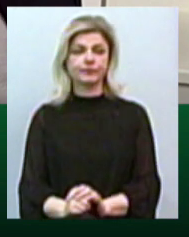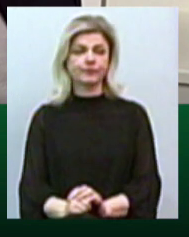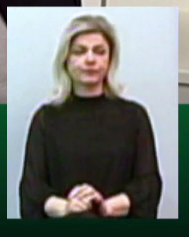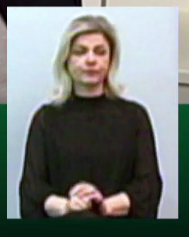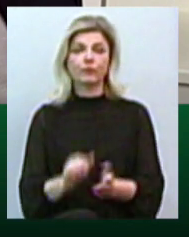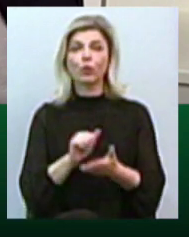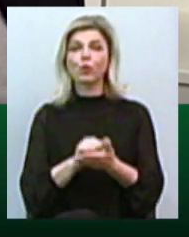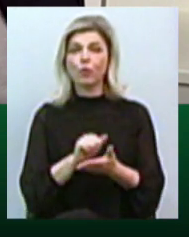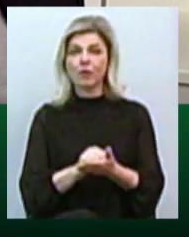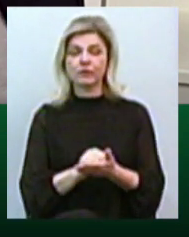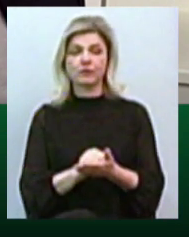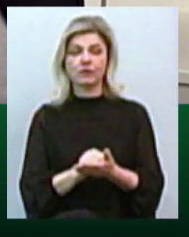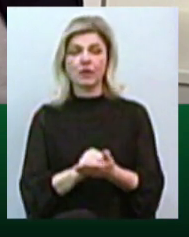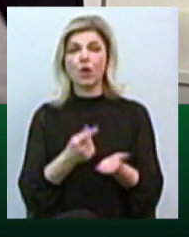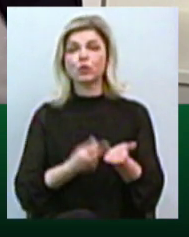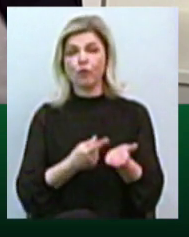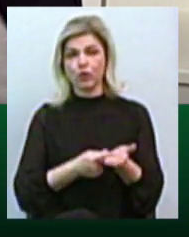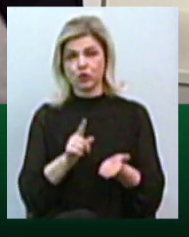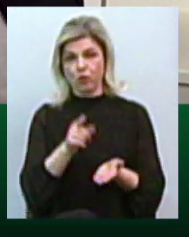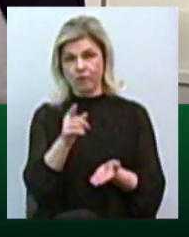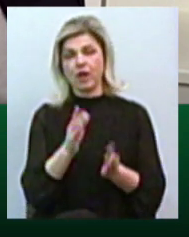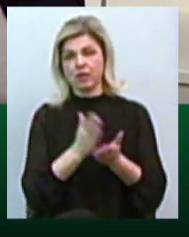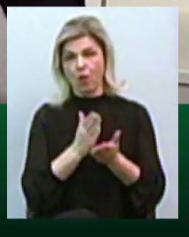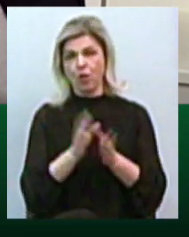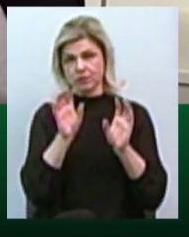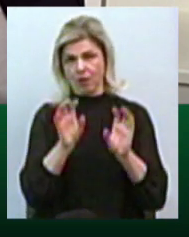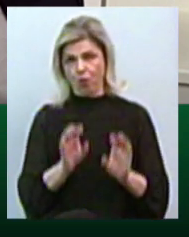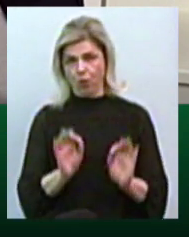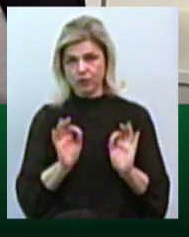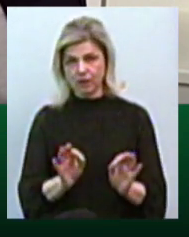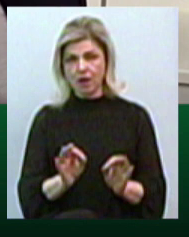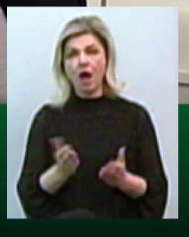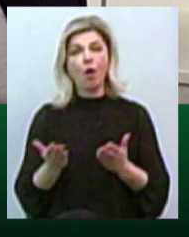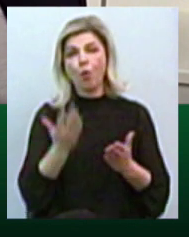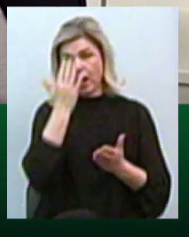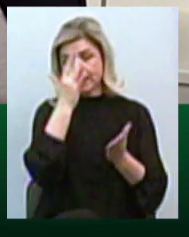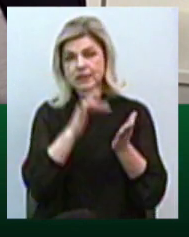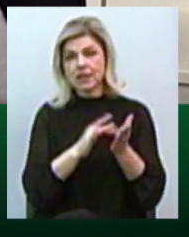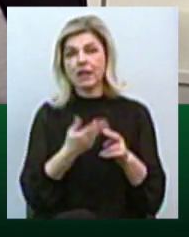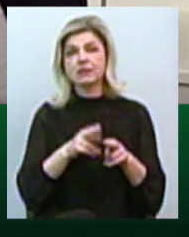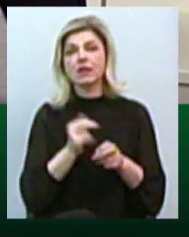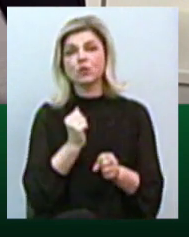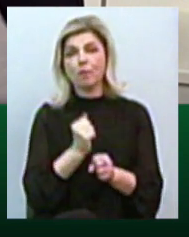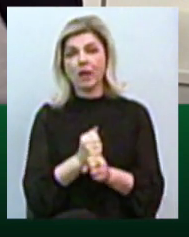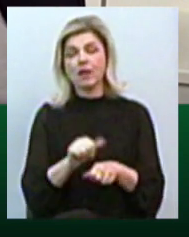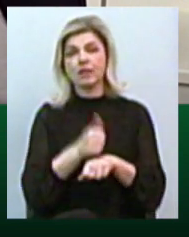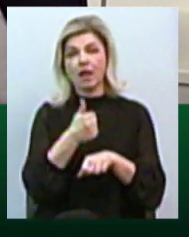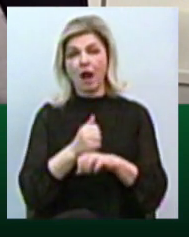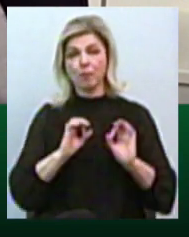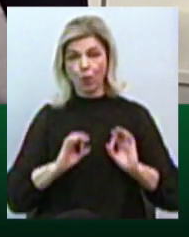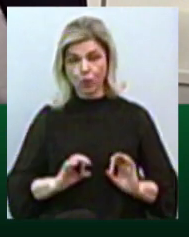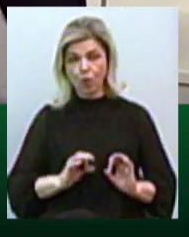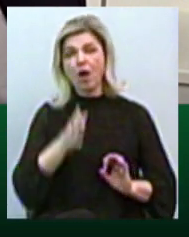документи, які підсліджують, що вони на плеці справового полі. З якою цілю це зробила Генеральна прокуратура? Час покаже.